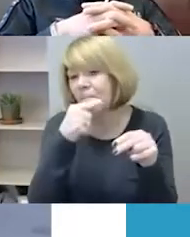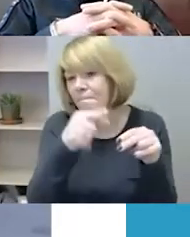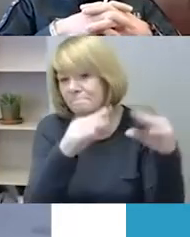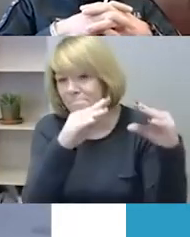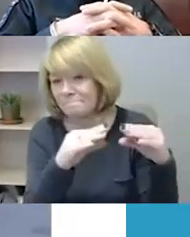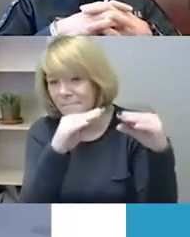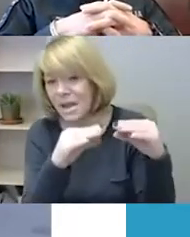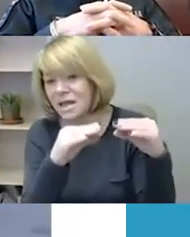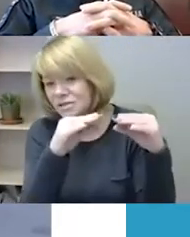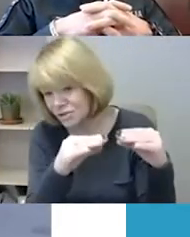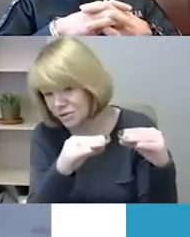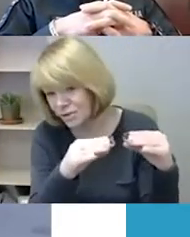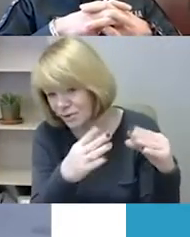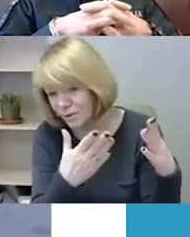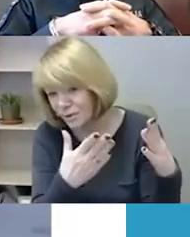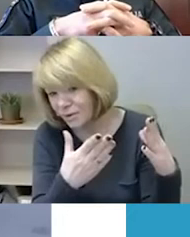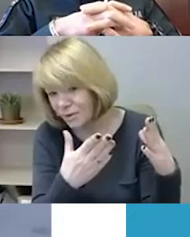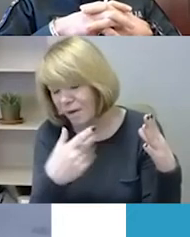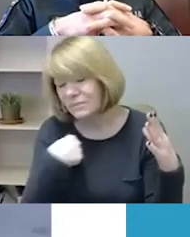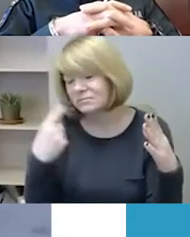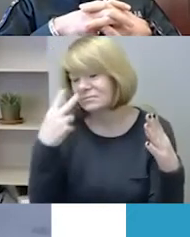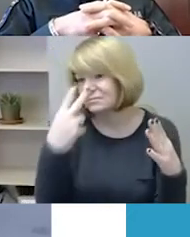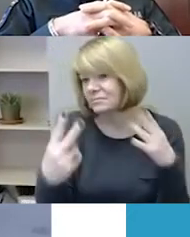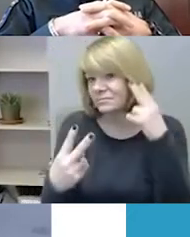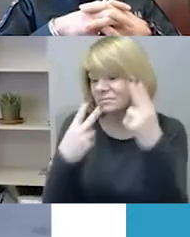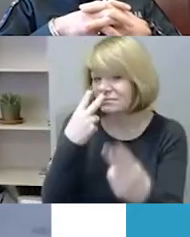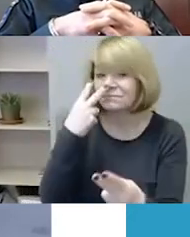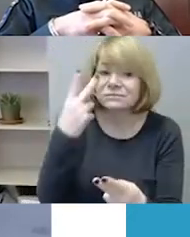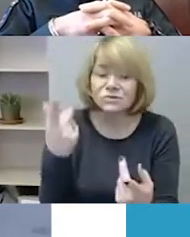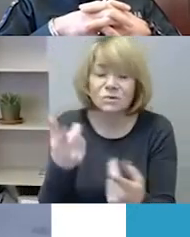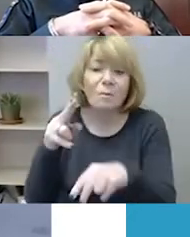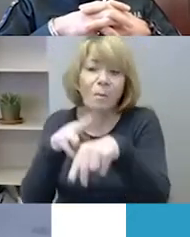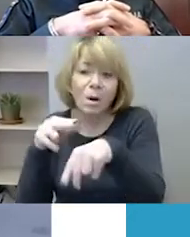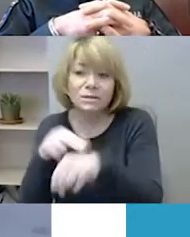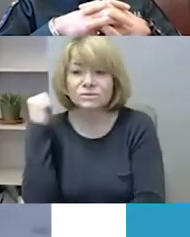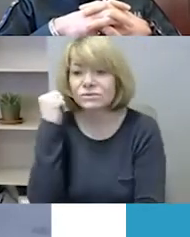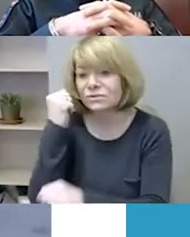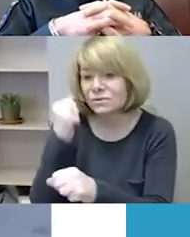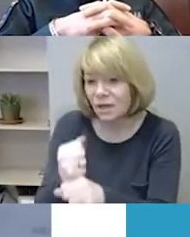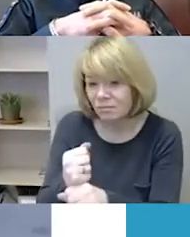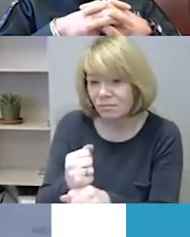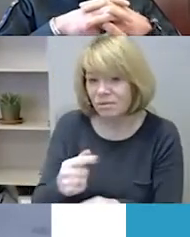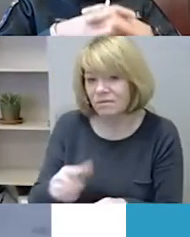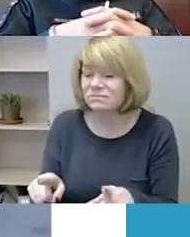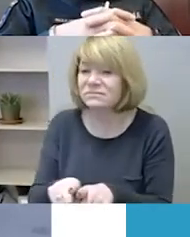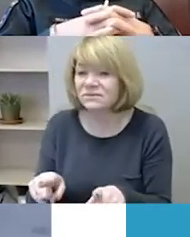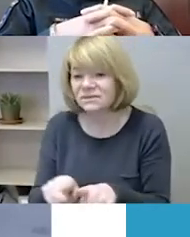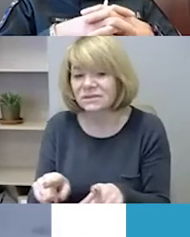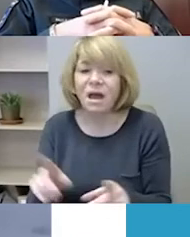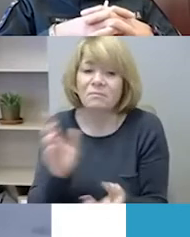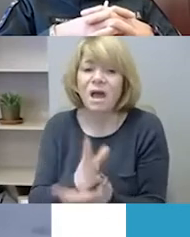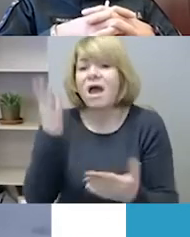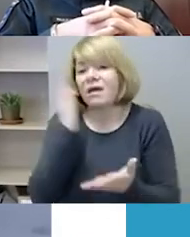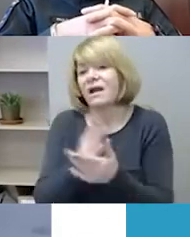liūdytojai daugelį atveju, kuomet ir patys policijos pareigūnai dažnai peržengia tam tikras raudonas linijas.